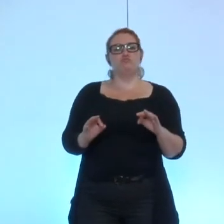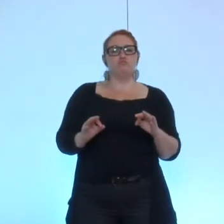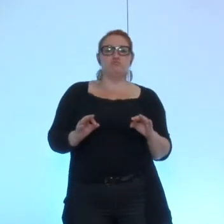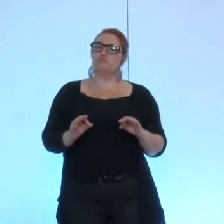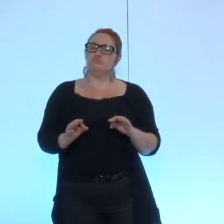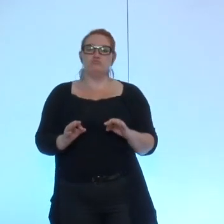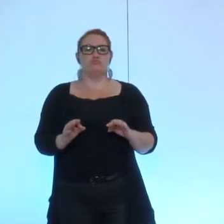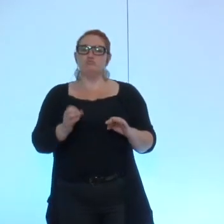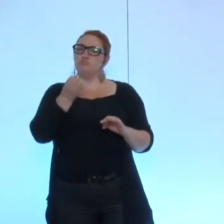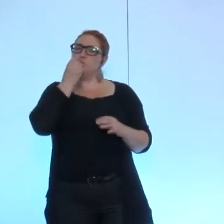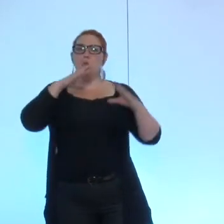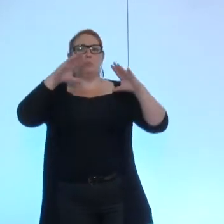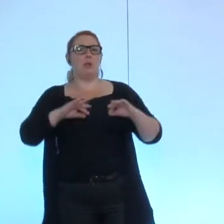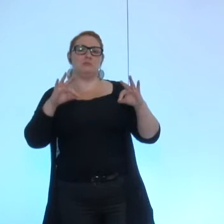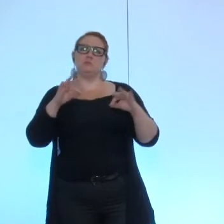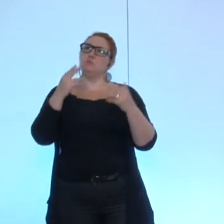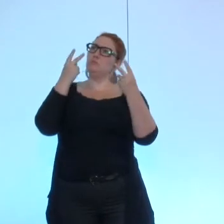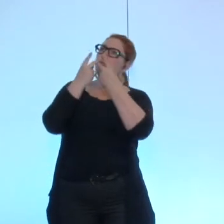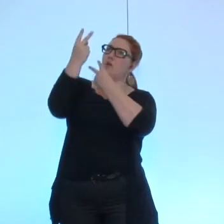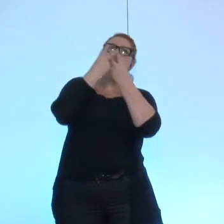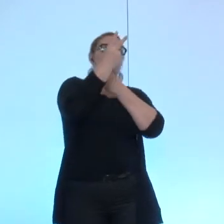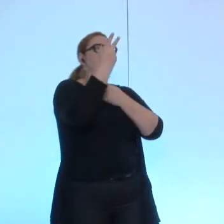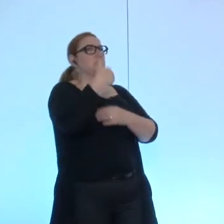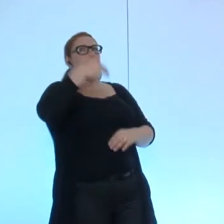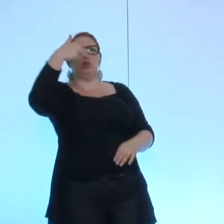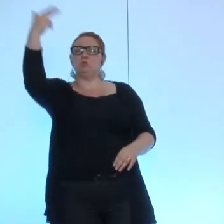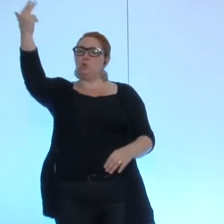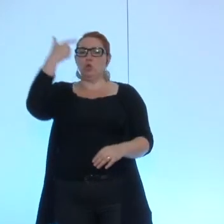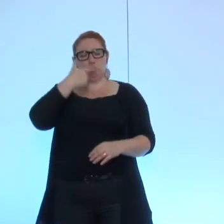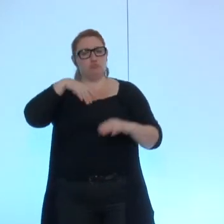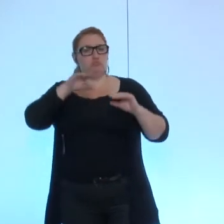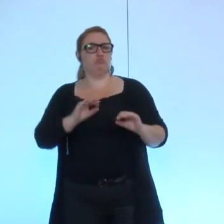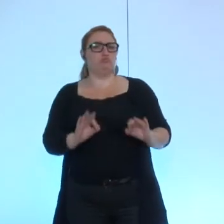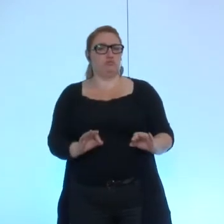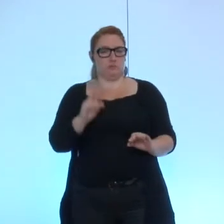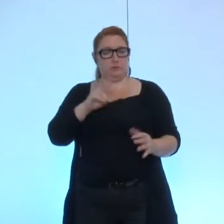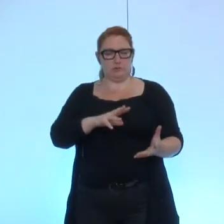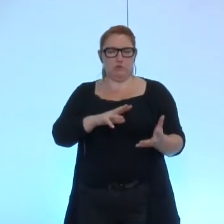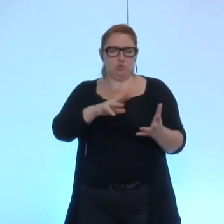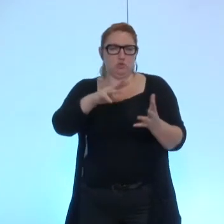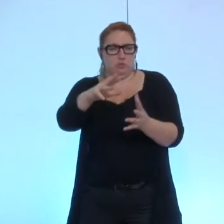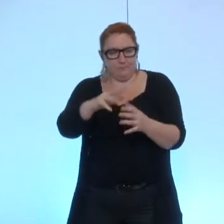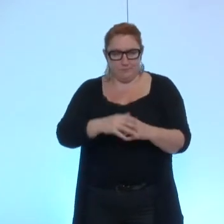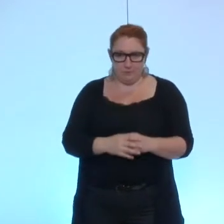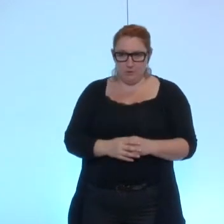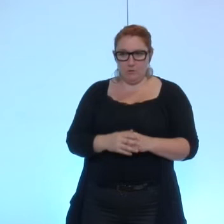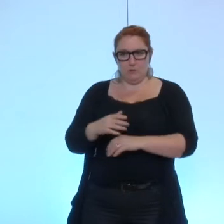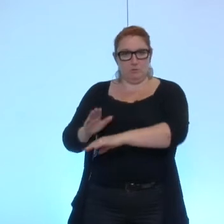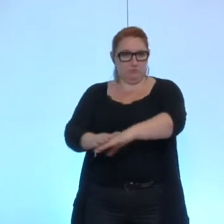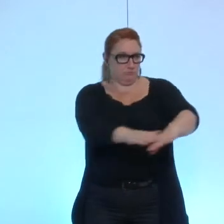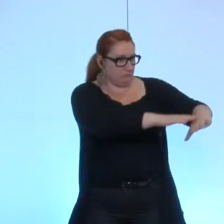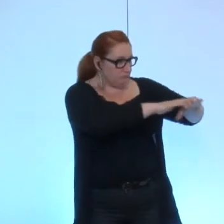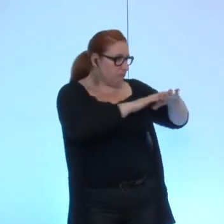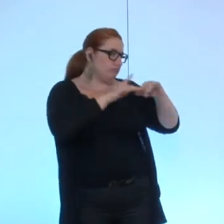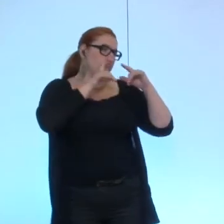plutôt bien classée nationalement les choses vont un peu changer donc je vous rends quand même attentif à tout